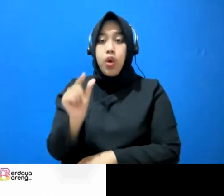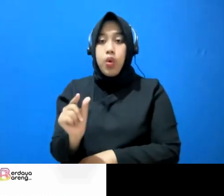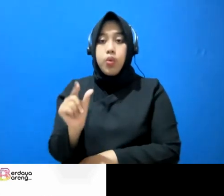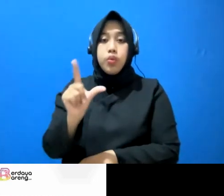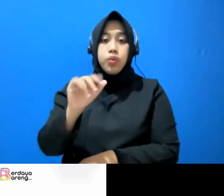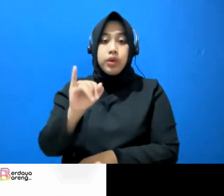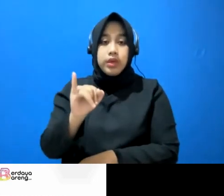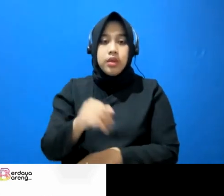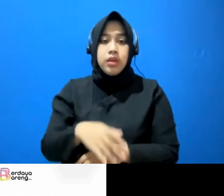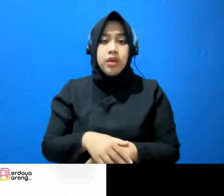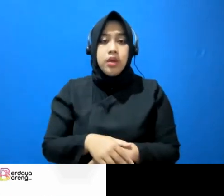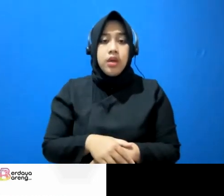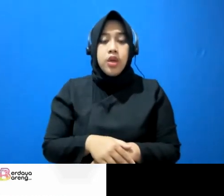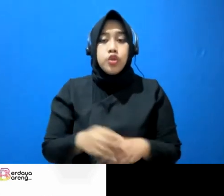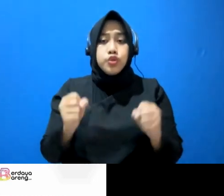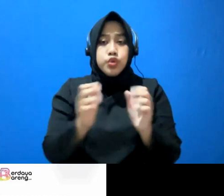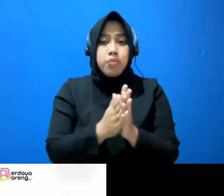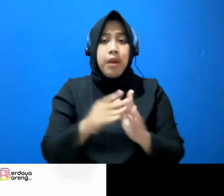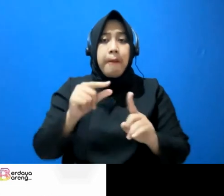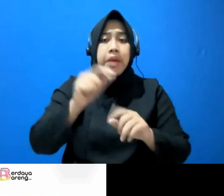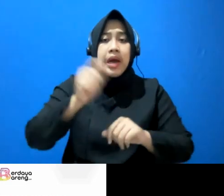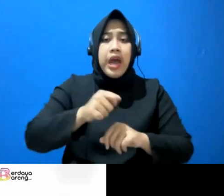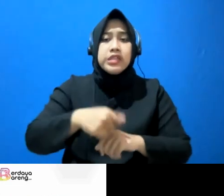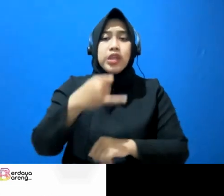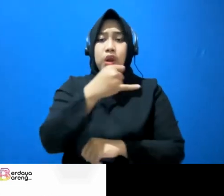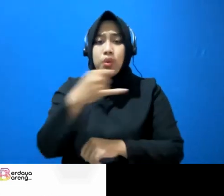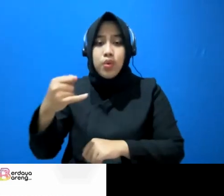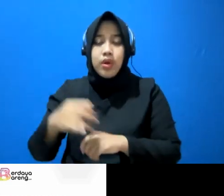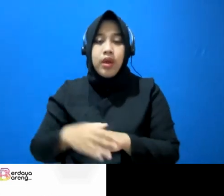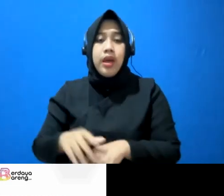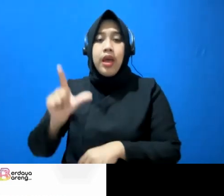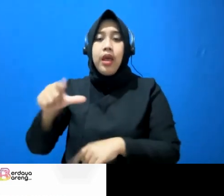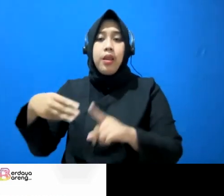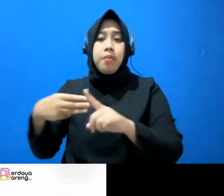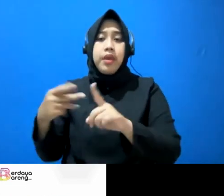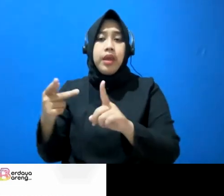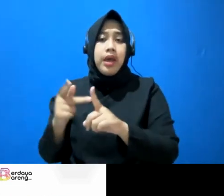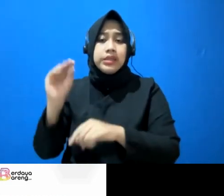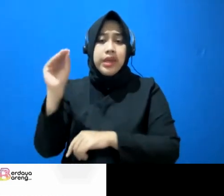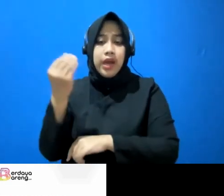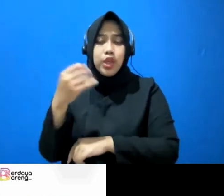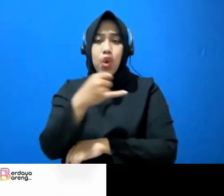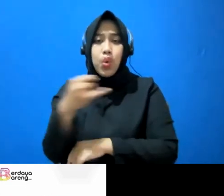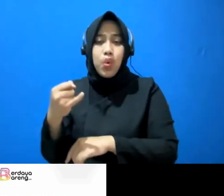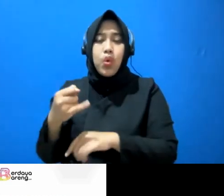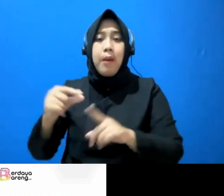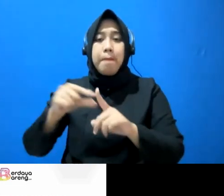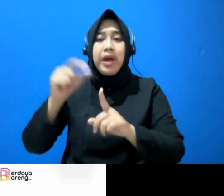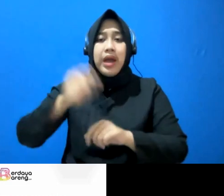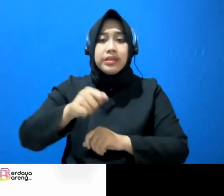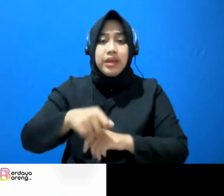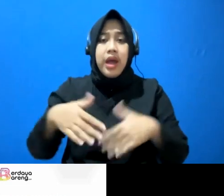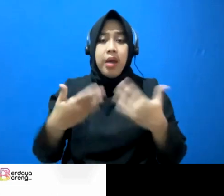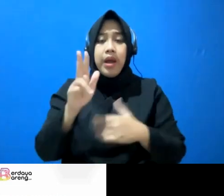kurang lawyernya LBI Jakarta kurang lawyernya kurang apalagi dalam perkara